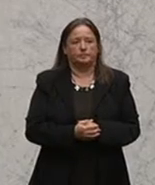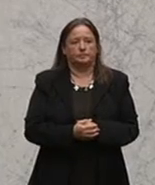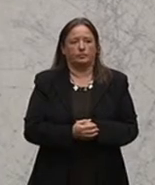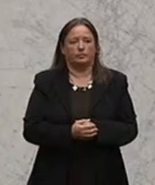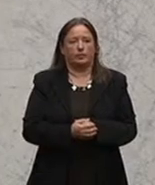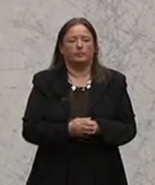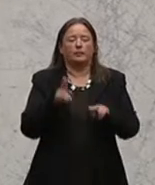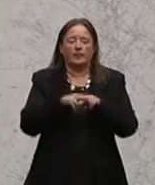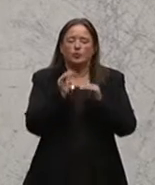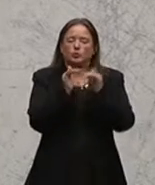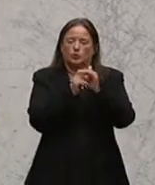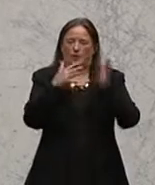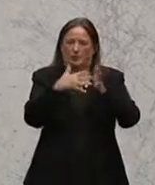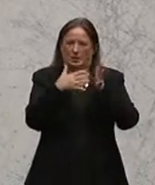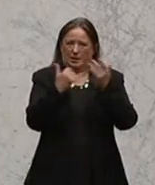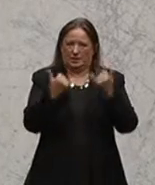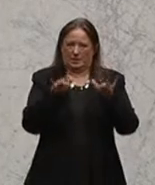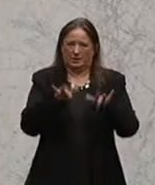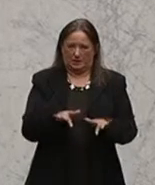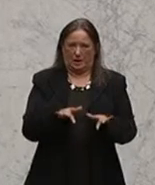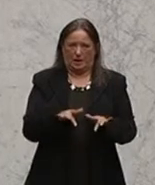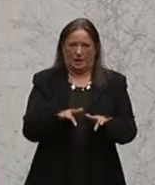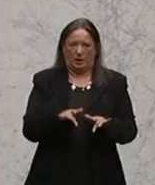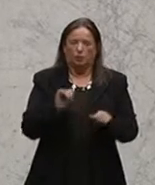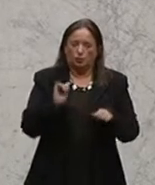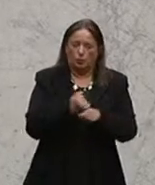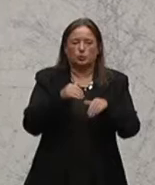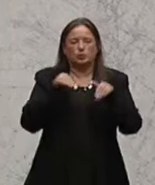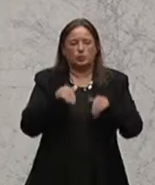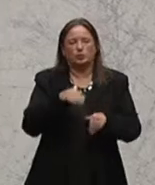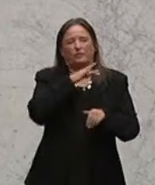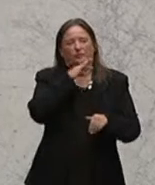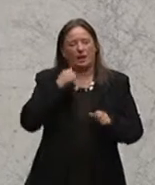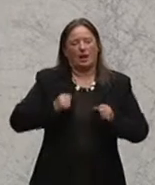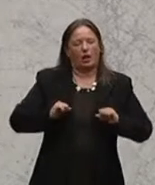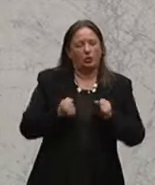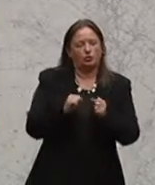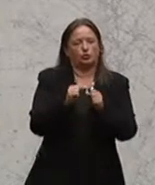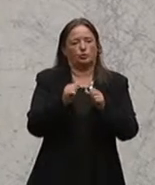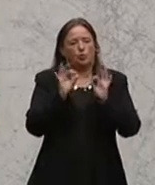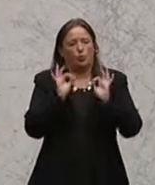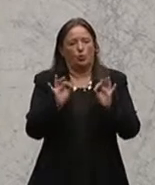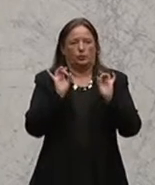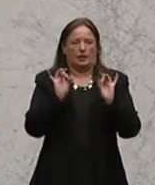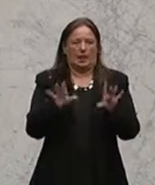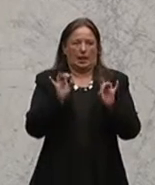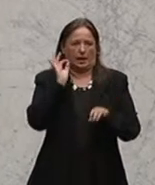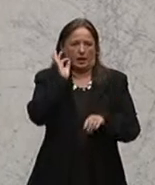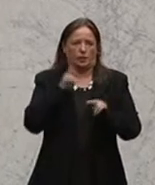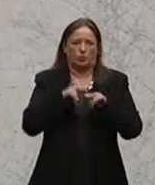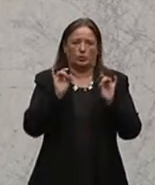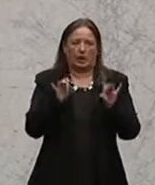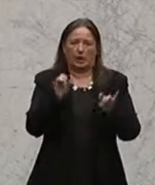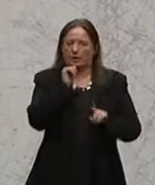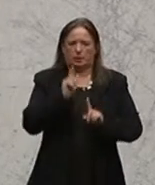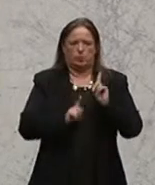am System. Wir werden die vielen engagierten und guten Lehrerinnen und Lehrer nicht demotimieren.